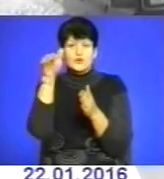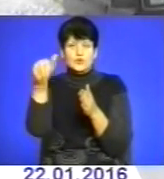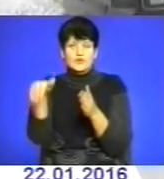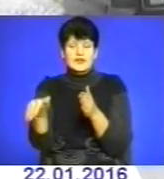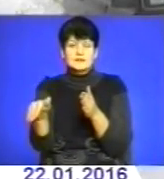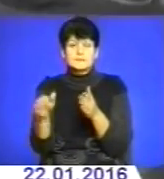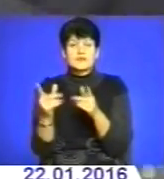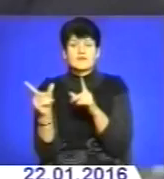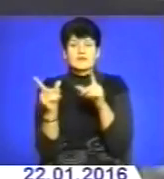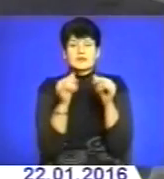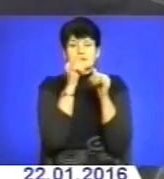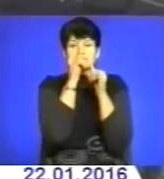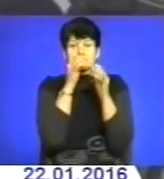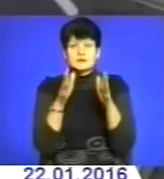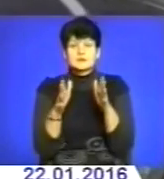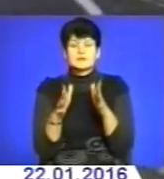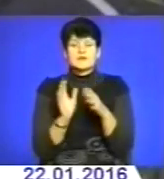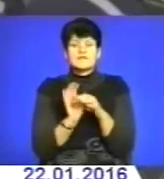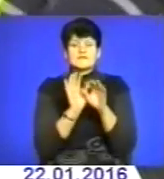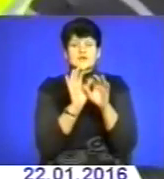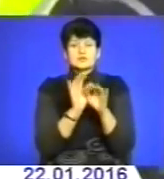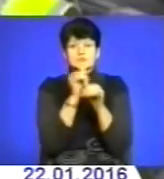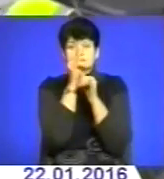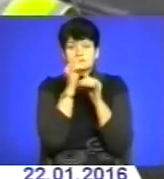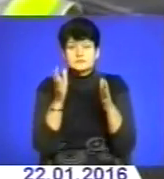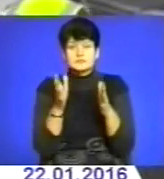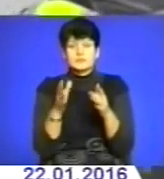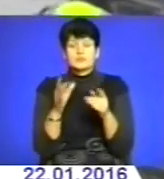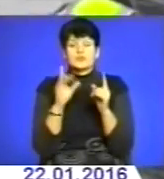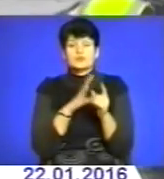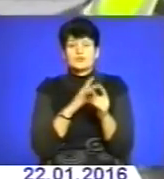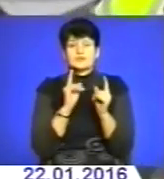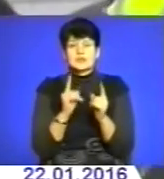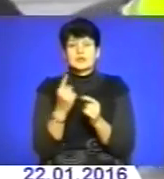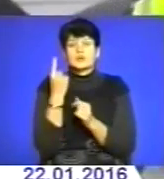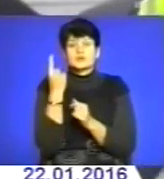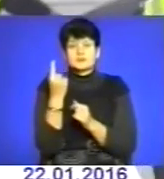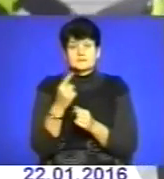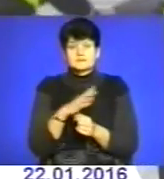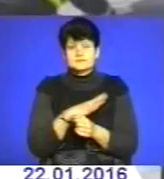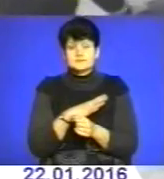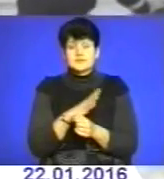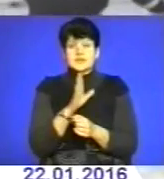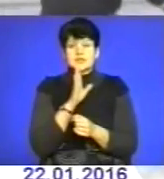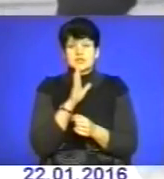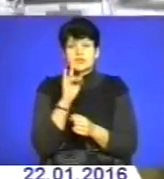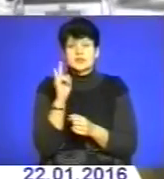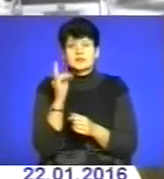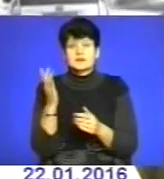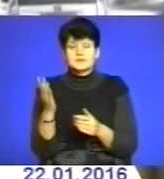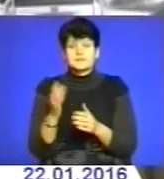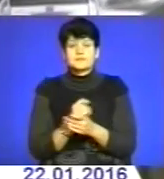Виїхати самотужки не вдалося. Виштовхувати також не було кому, оскільки в автівці чоловіків більше не було. Лише жінка та дитина.